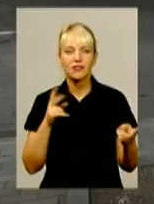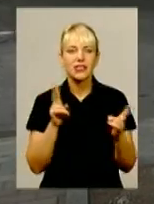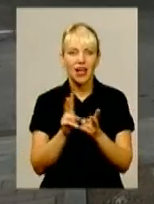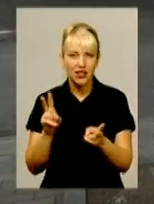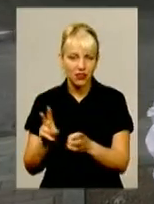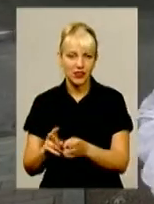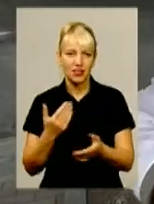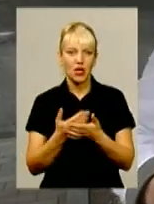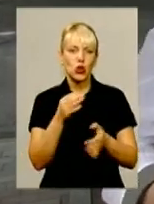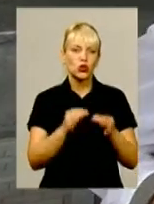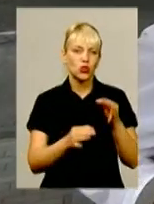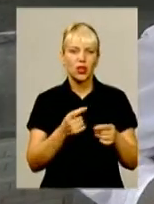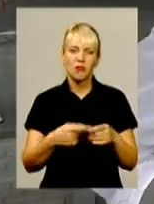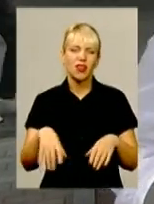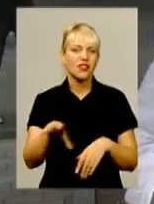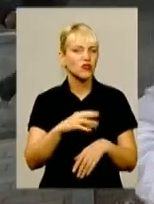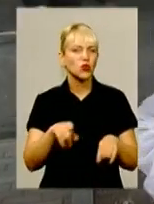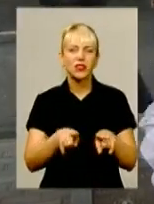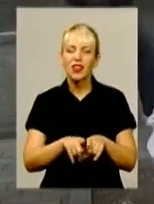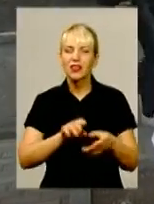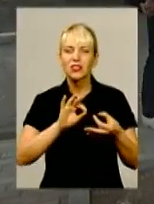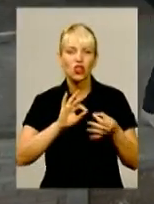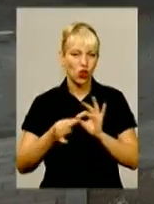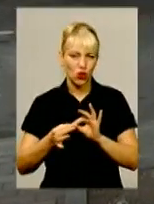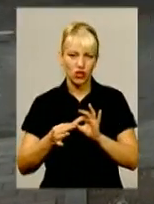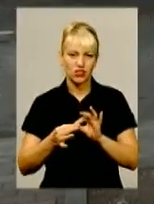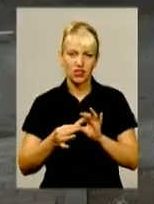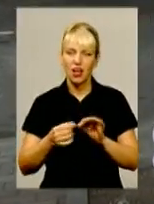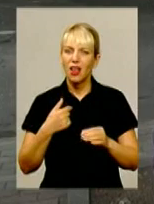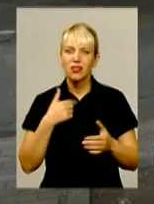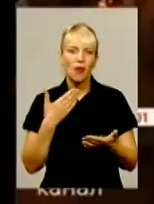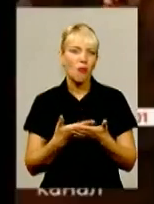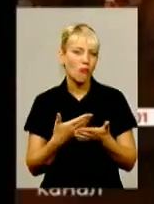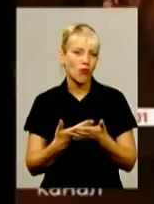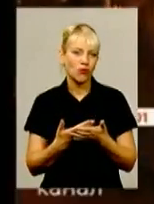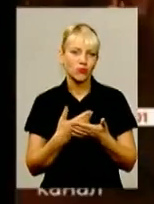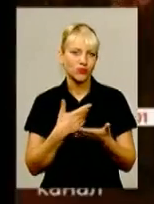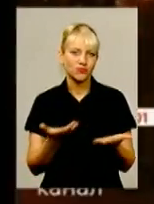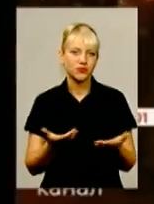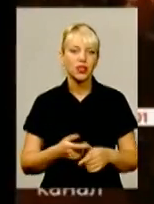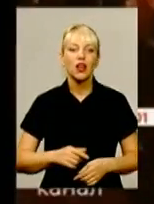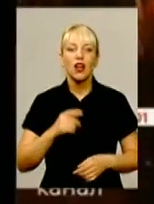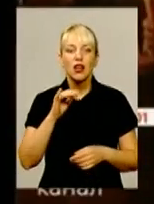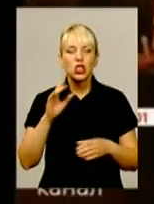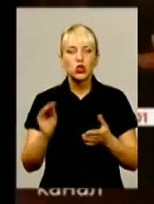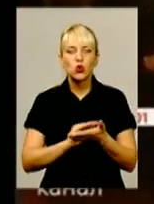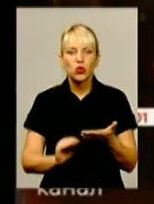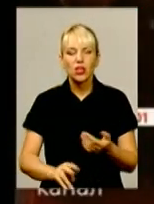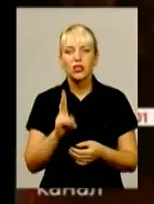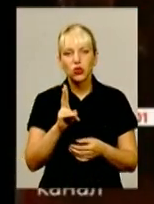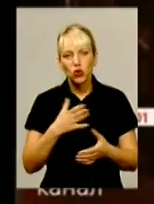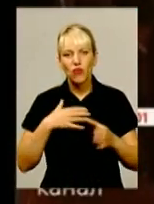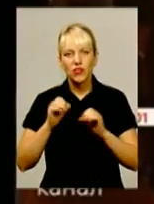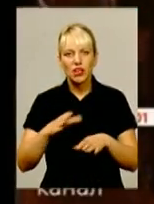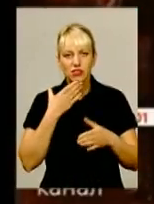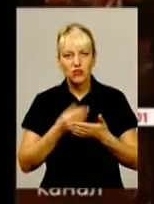це все так складно, це, по-моєму, не пробиваємо. Журналістів, що поплатилися життям через